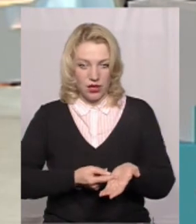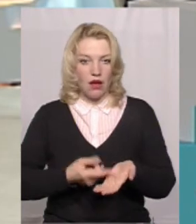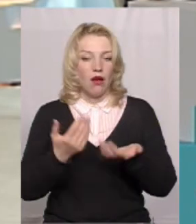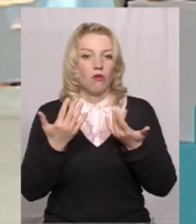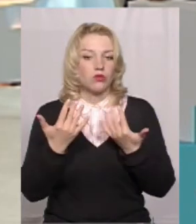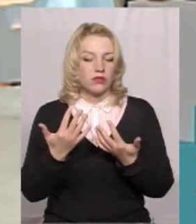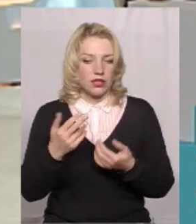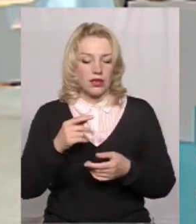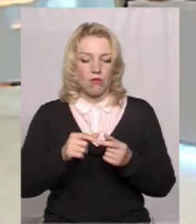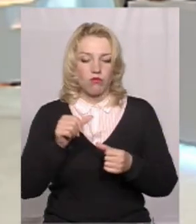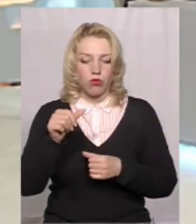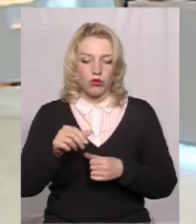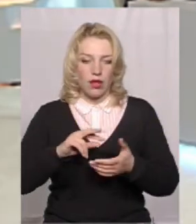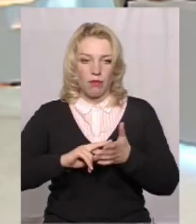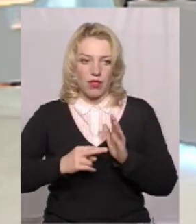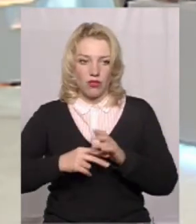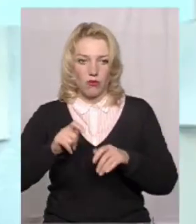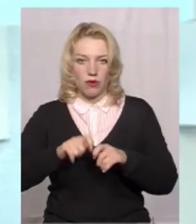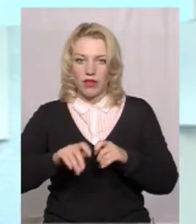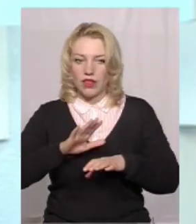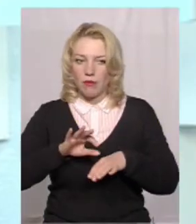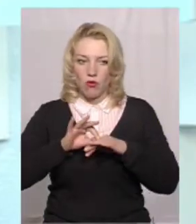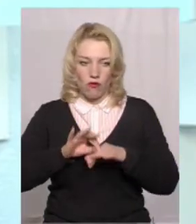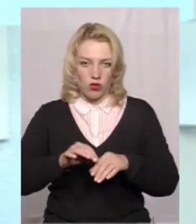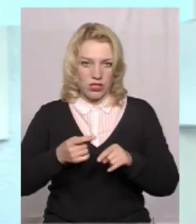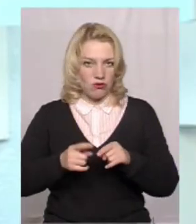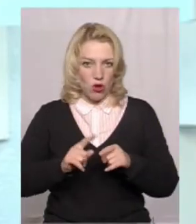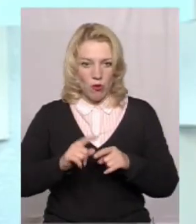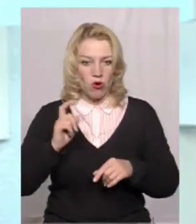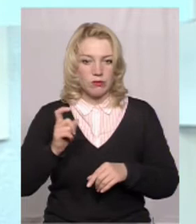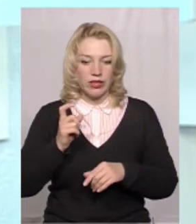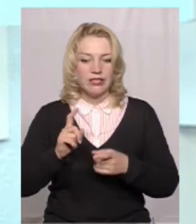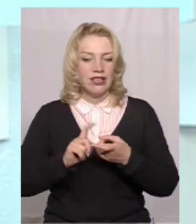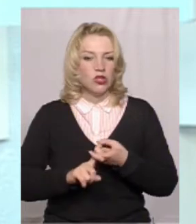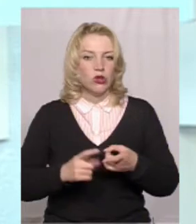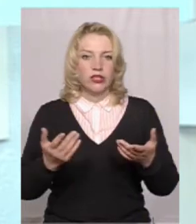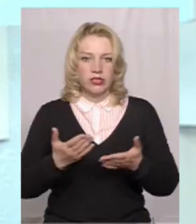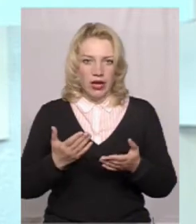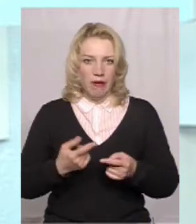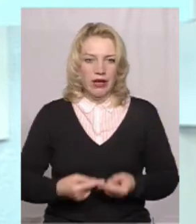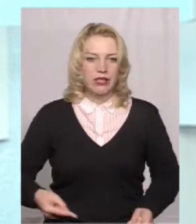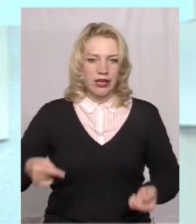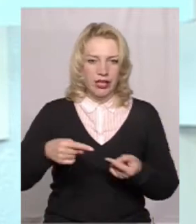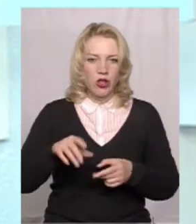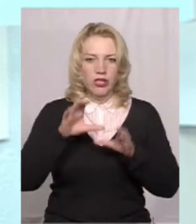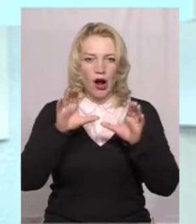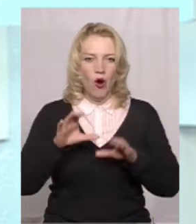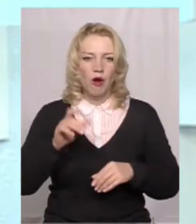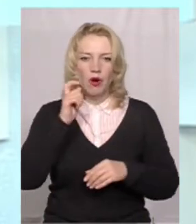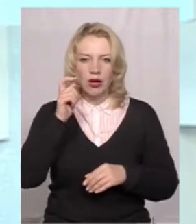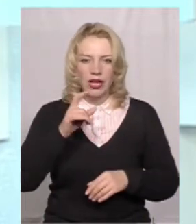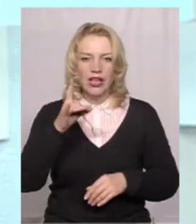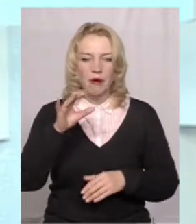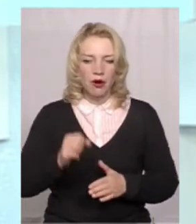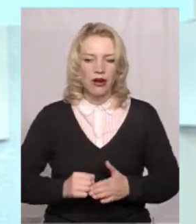позапланова перевірка не проводилась в даному господарстві. В зв'язку з чим? Згідно закону України про